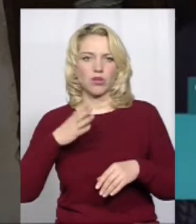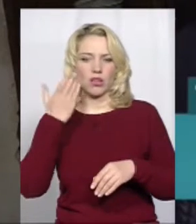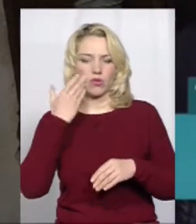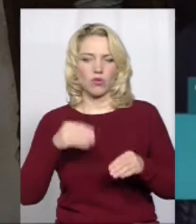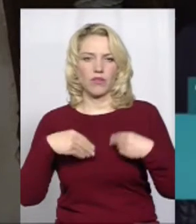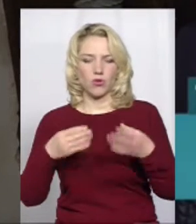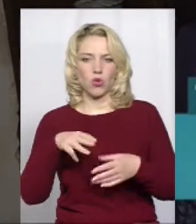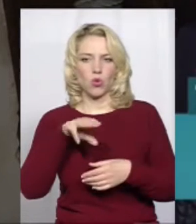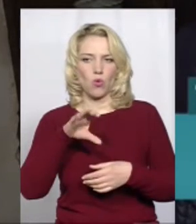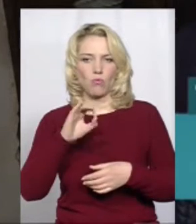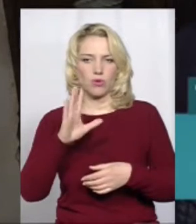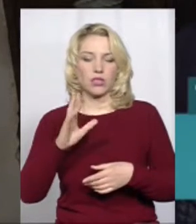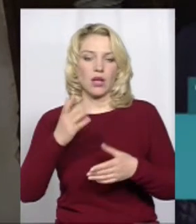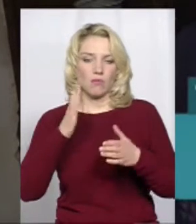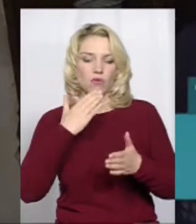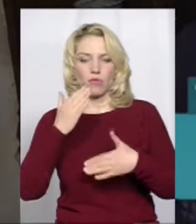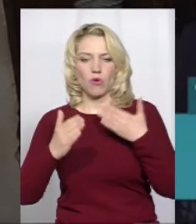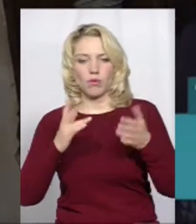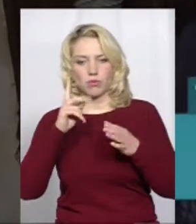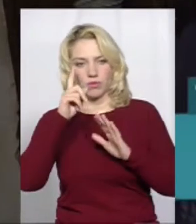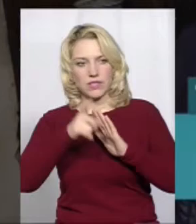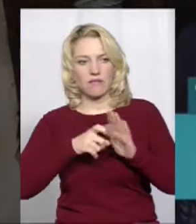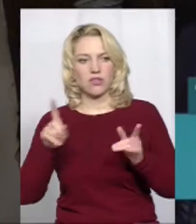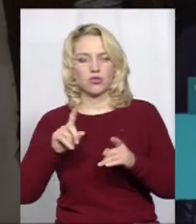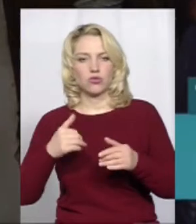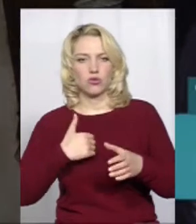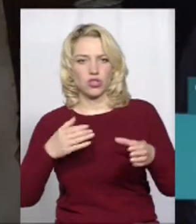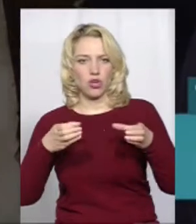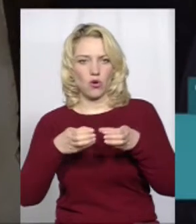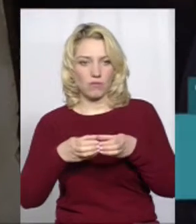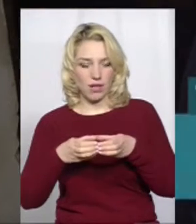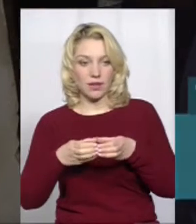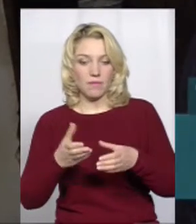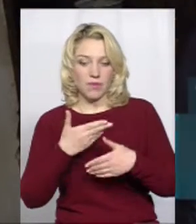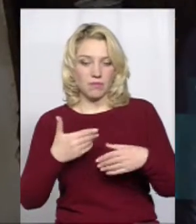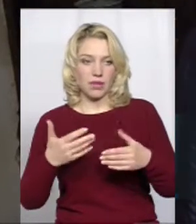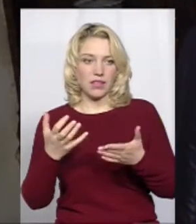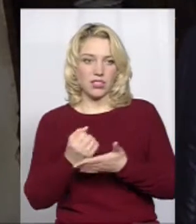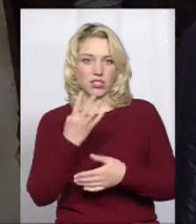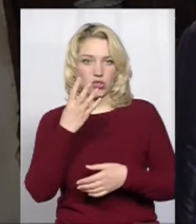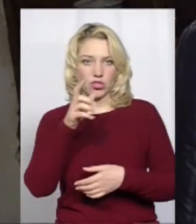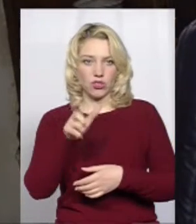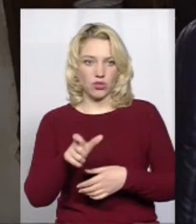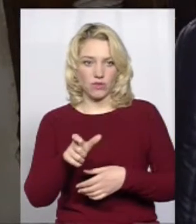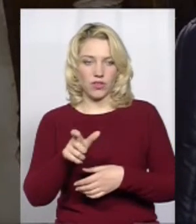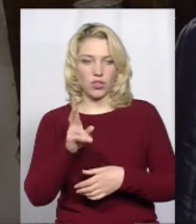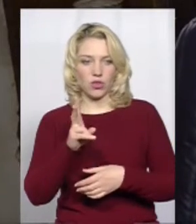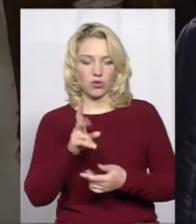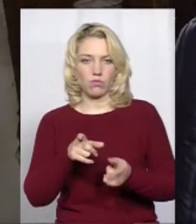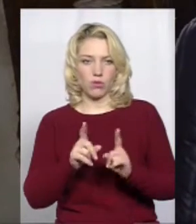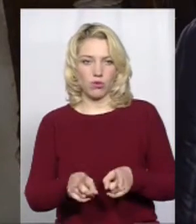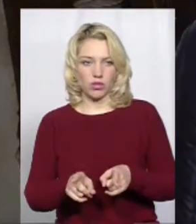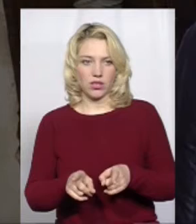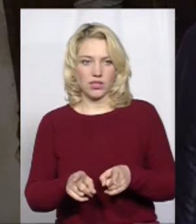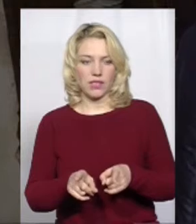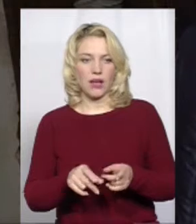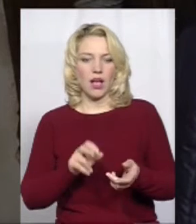шляхом опитування, будемо зізнавати, що хоче громада. Ми знайшли чотири чоловіка, які погодилися